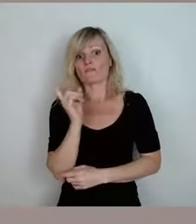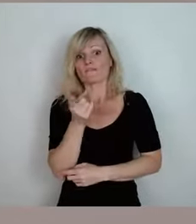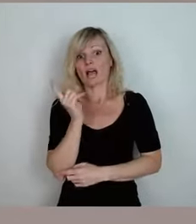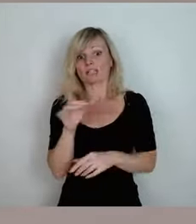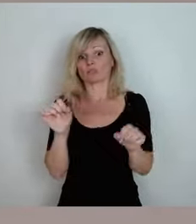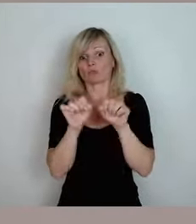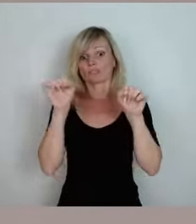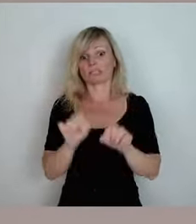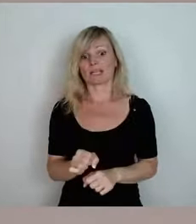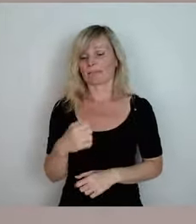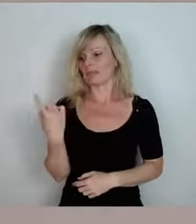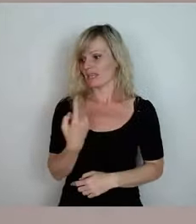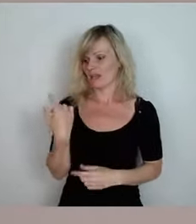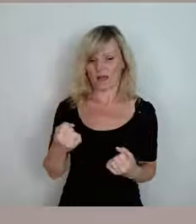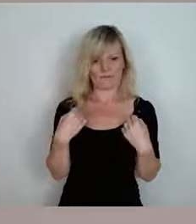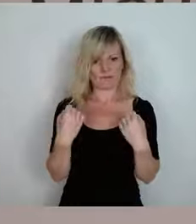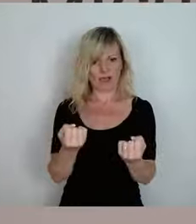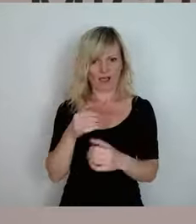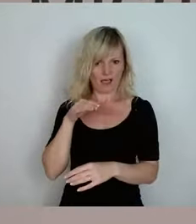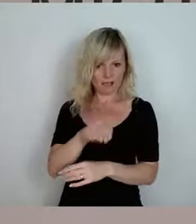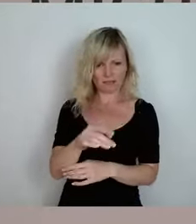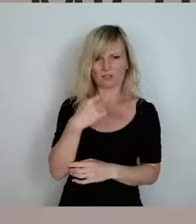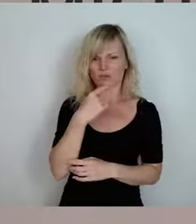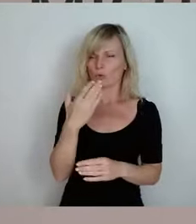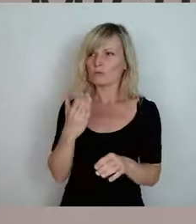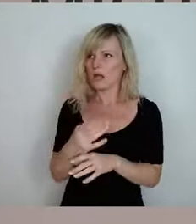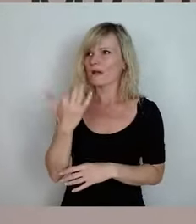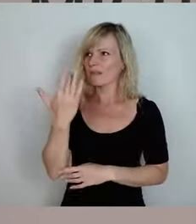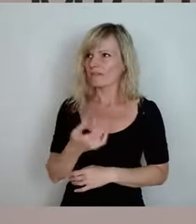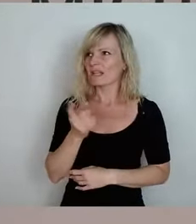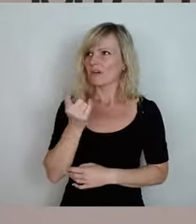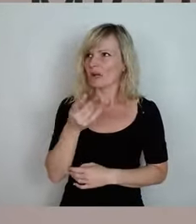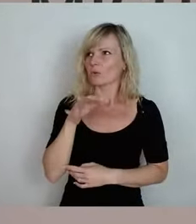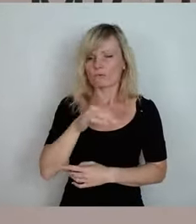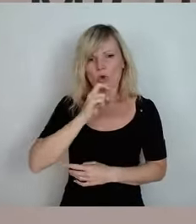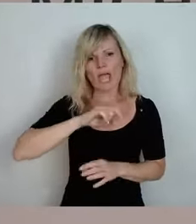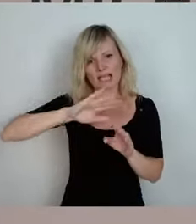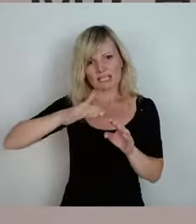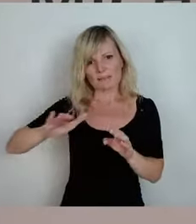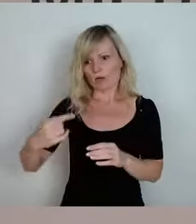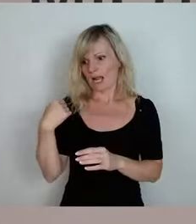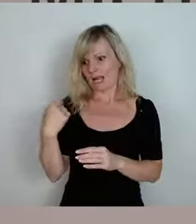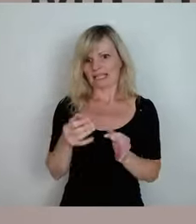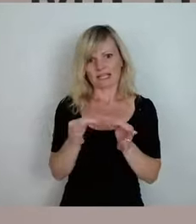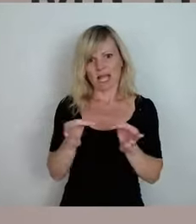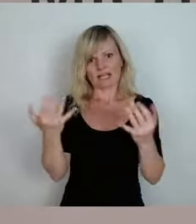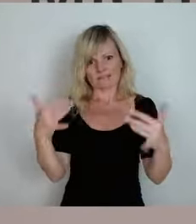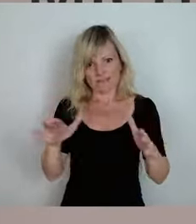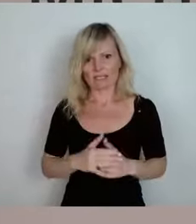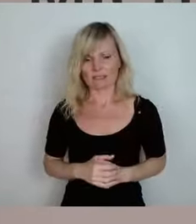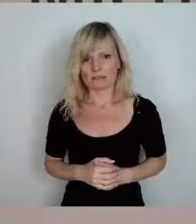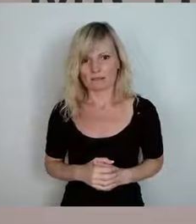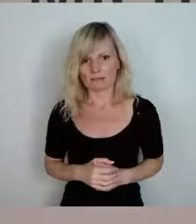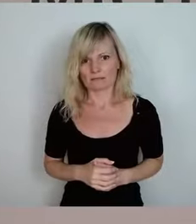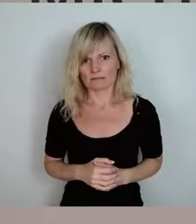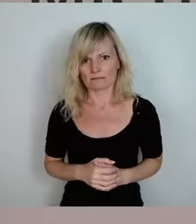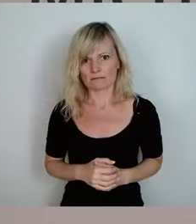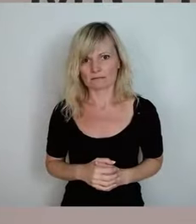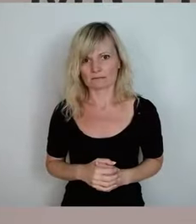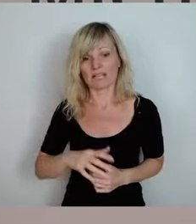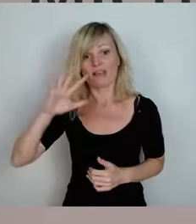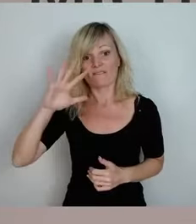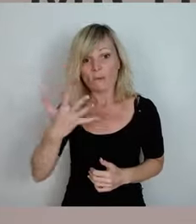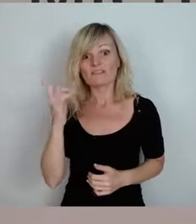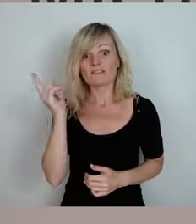gesprochen, wie viele Warnungen es hier alleine fürs Erzgebirge in den letzten Tagen gab. Ja, wenn du die fünfte gehört hast,